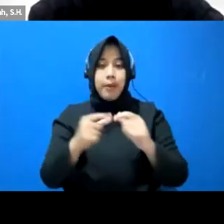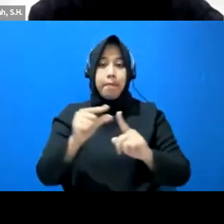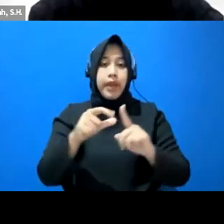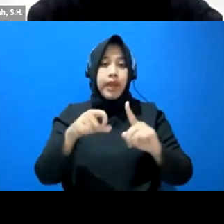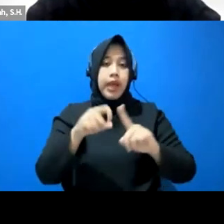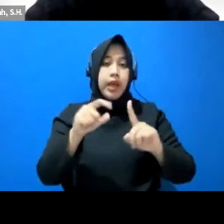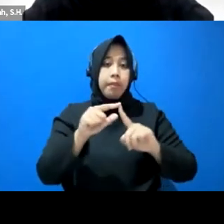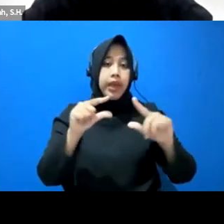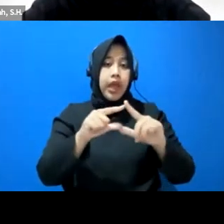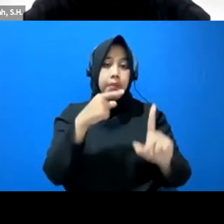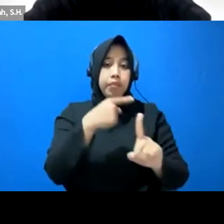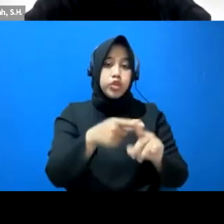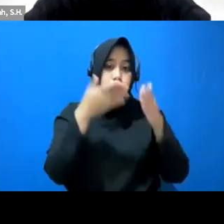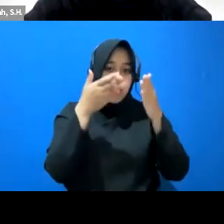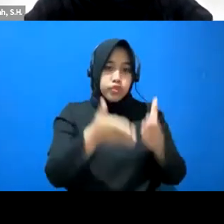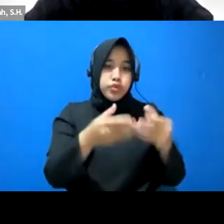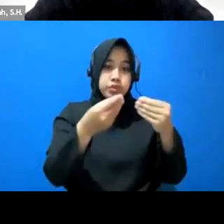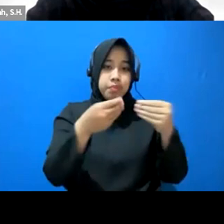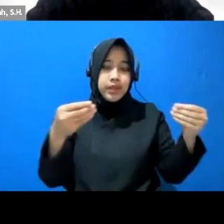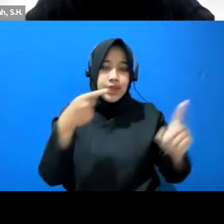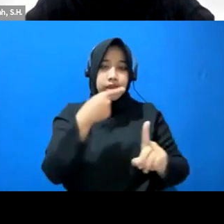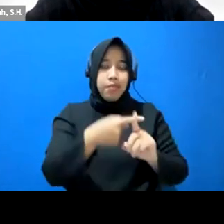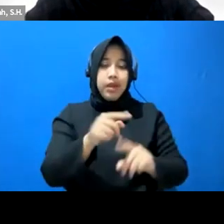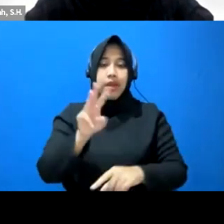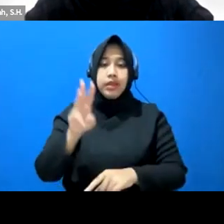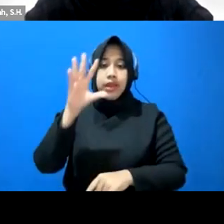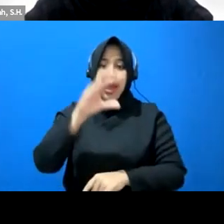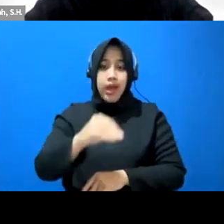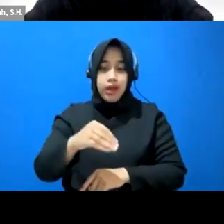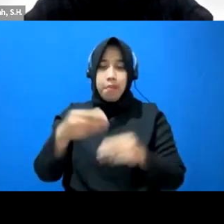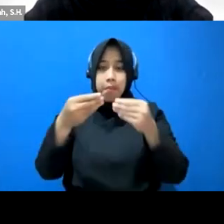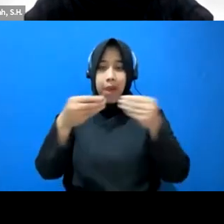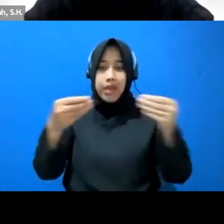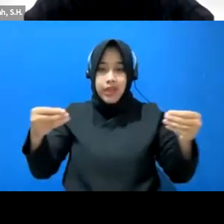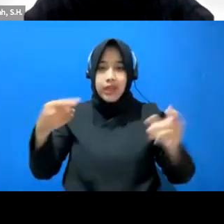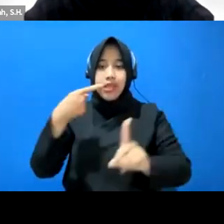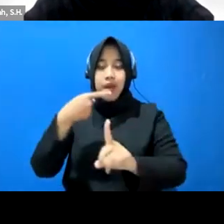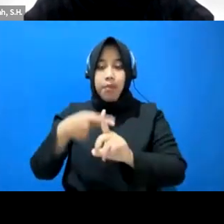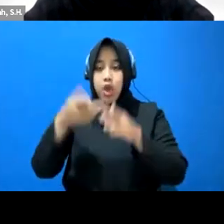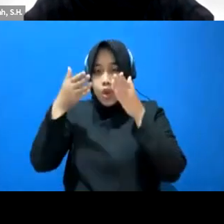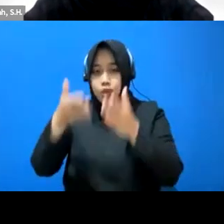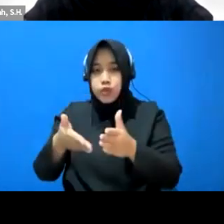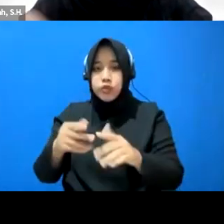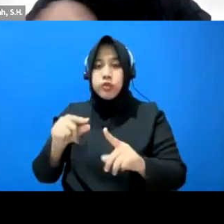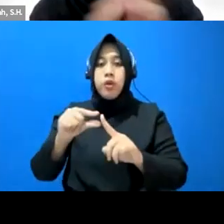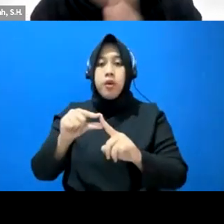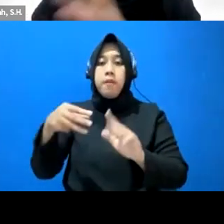khusus materi tambahannya itu tiga hari materi tambahan khusus pembela